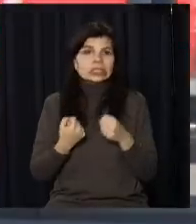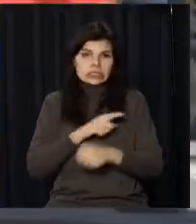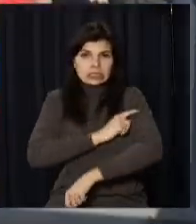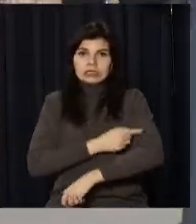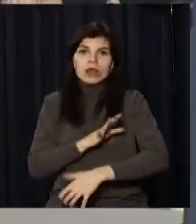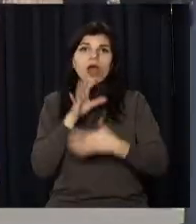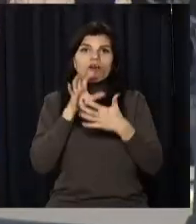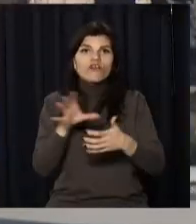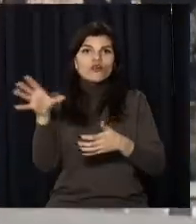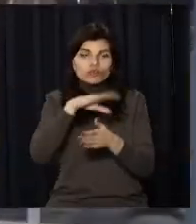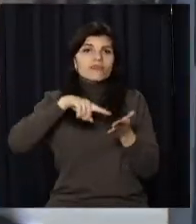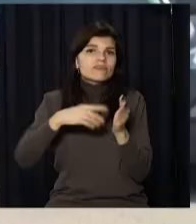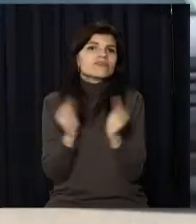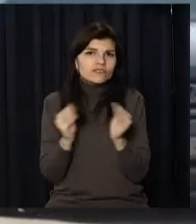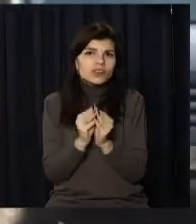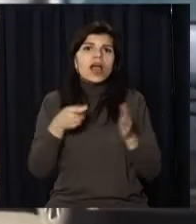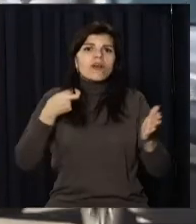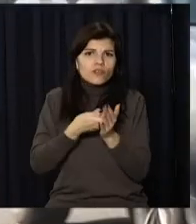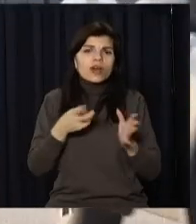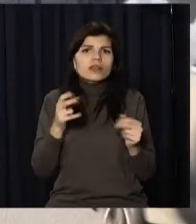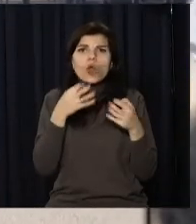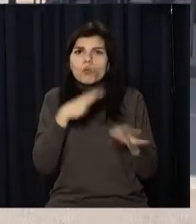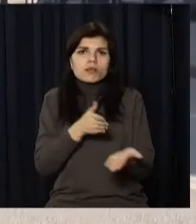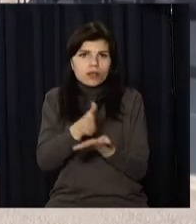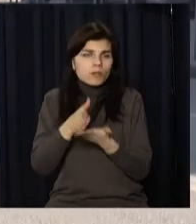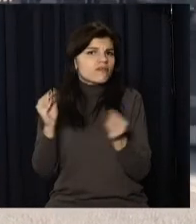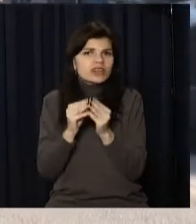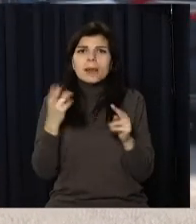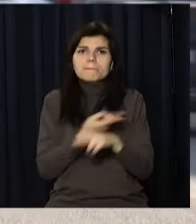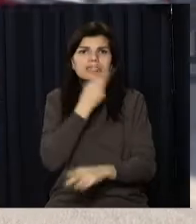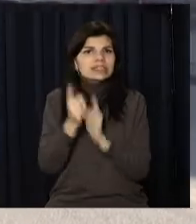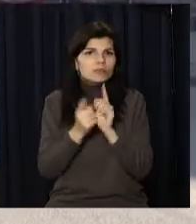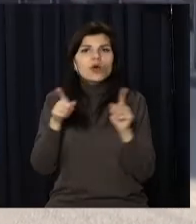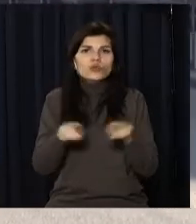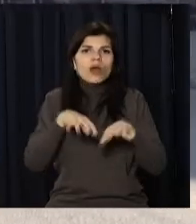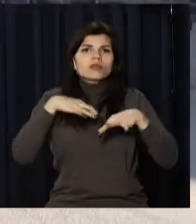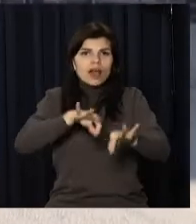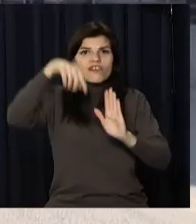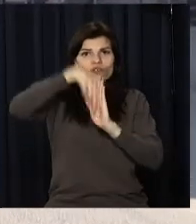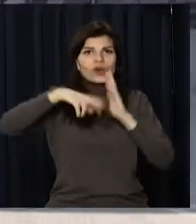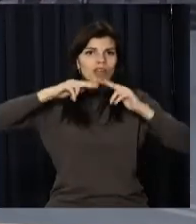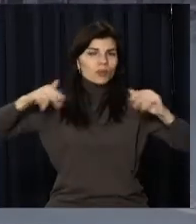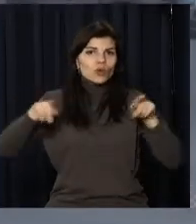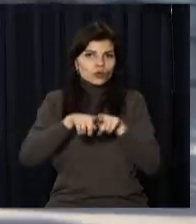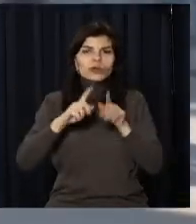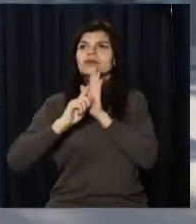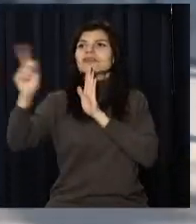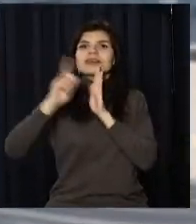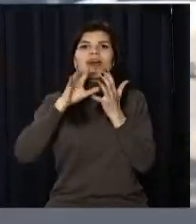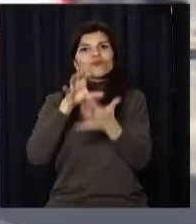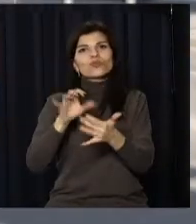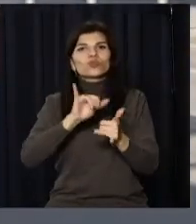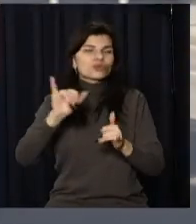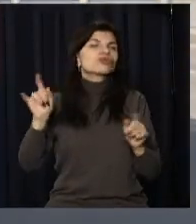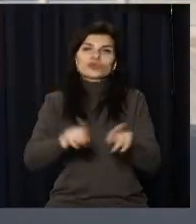Усі автобусні станції працюють і продають квитки в усі напрямки. Без змін працює і громадський транспорт Дніпра. У профільному департаменті